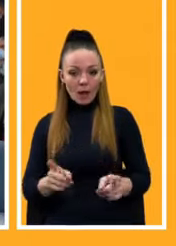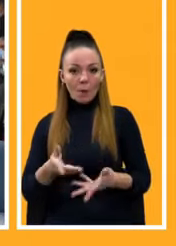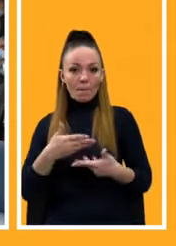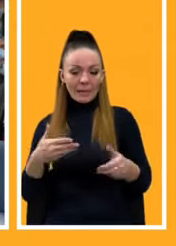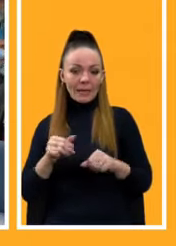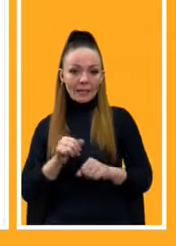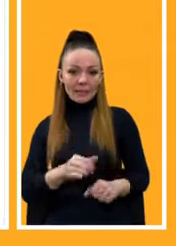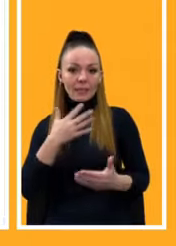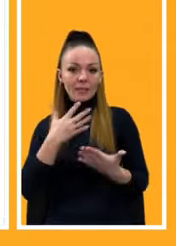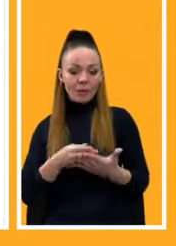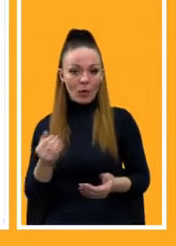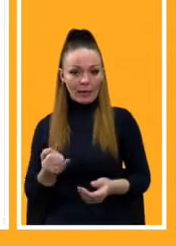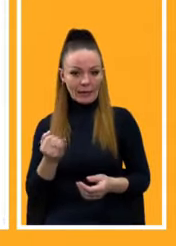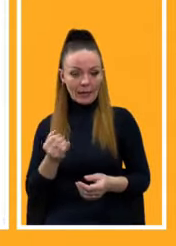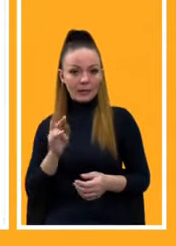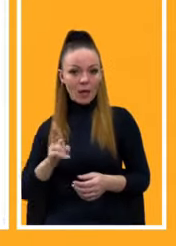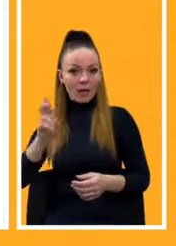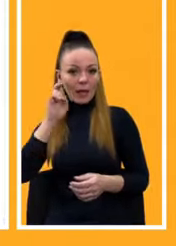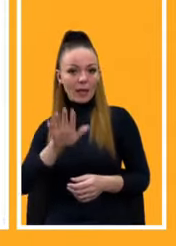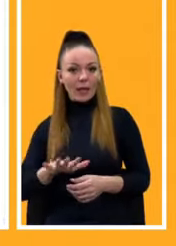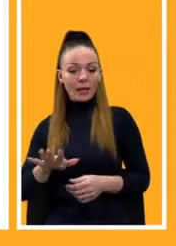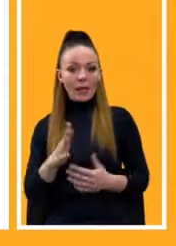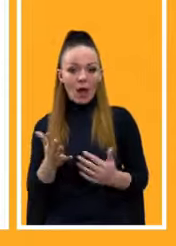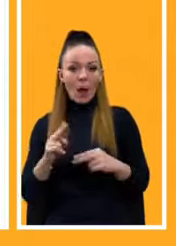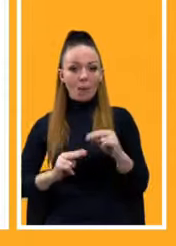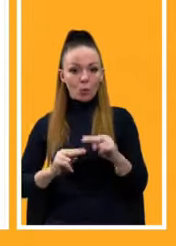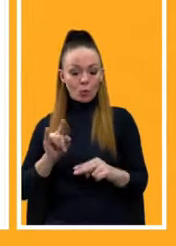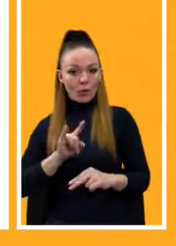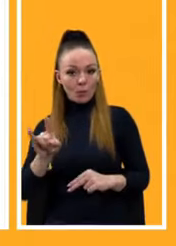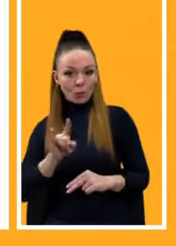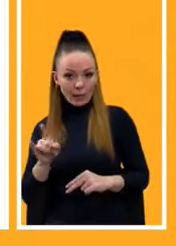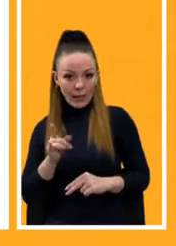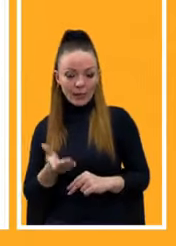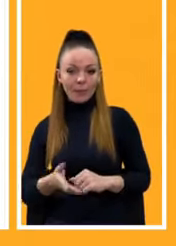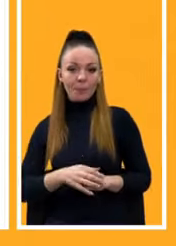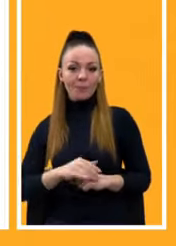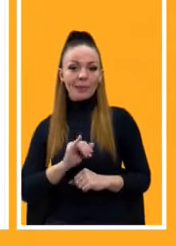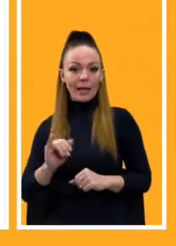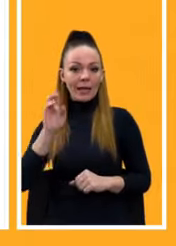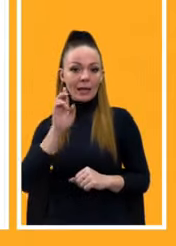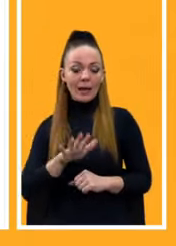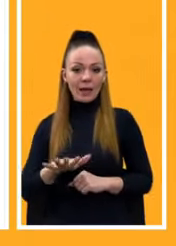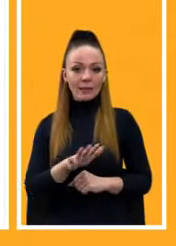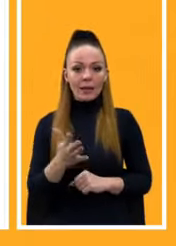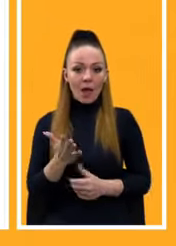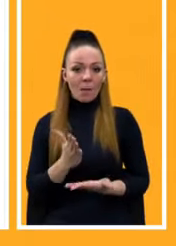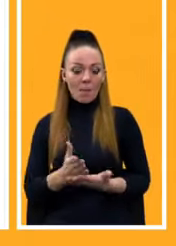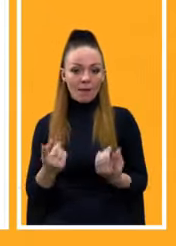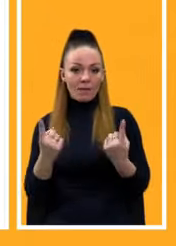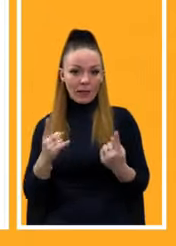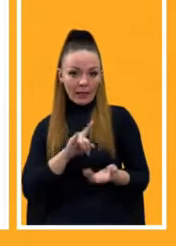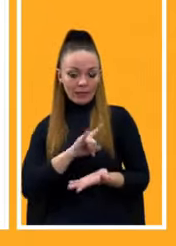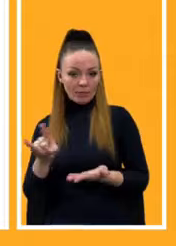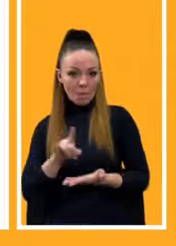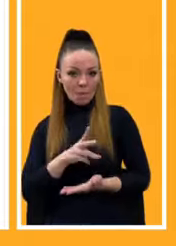інтереси. Свої інтереси як авіакраїни, яка будує літаки, країна, яка має великий транзитний потенціал.